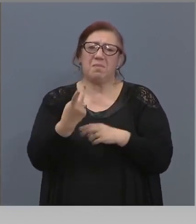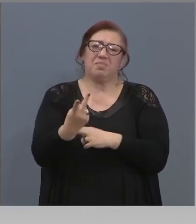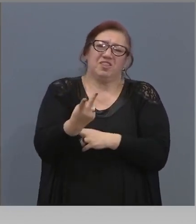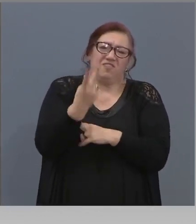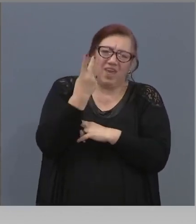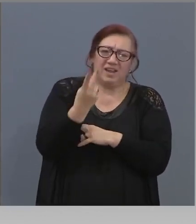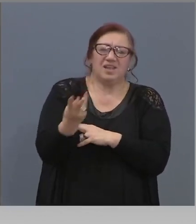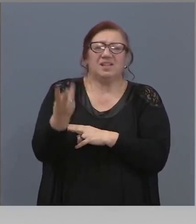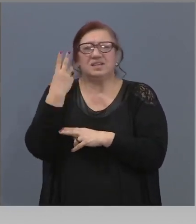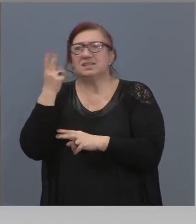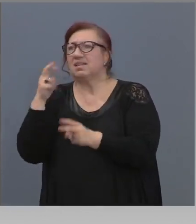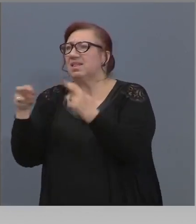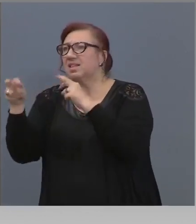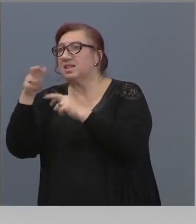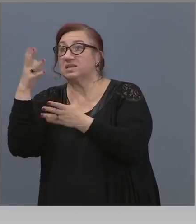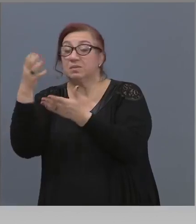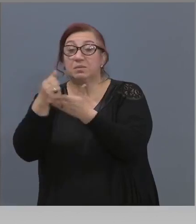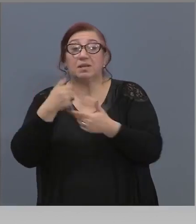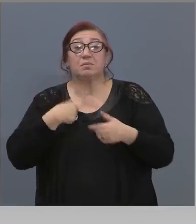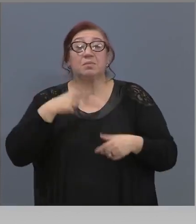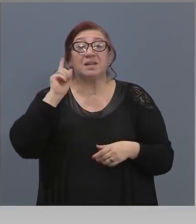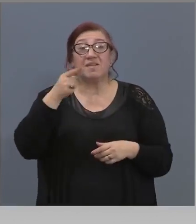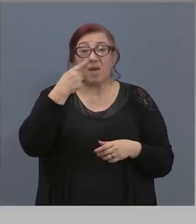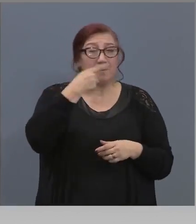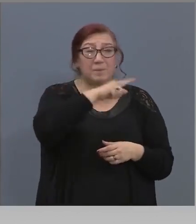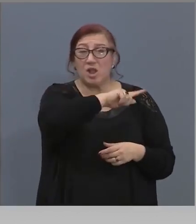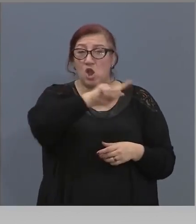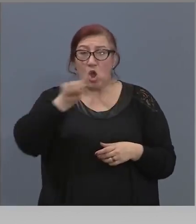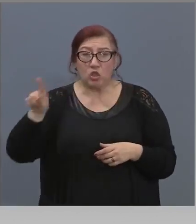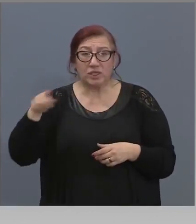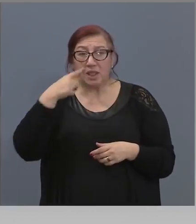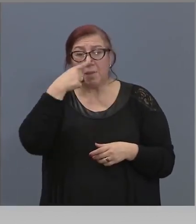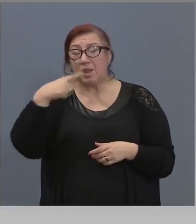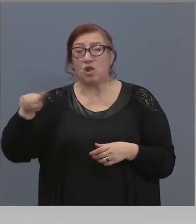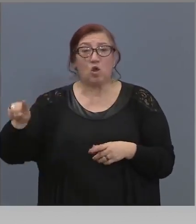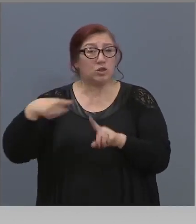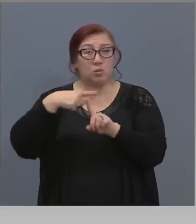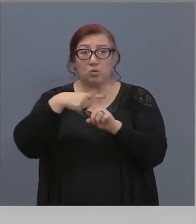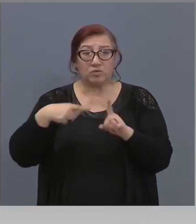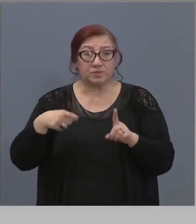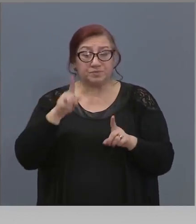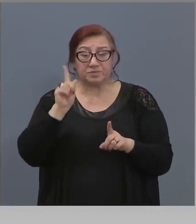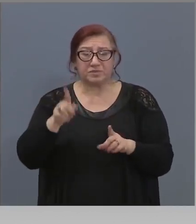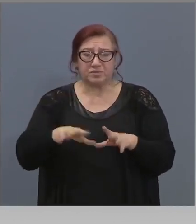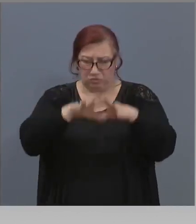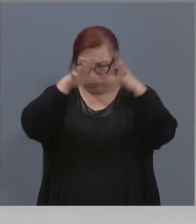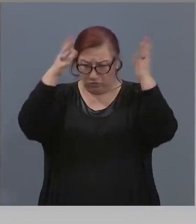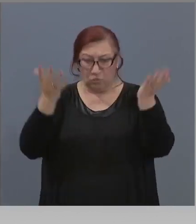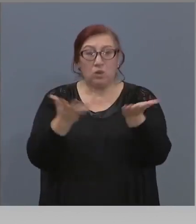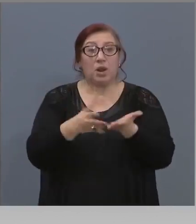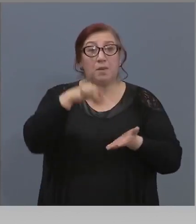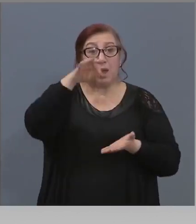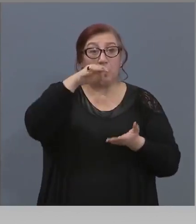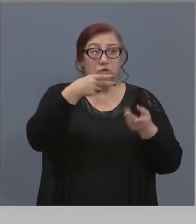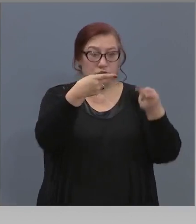да речеме да ги намериме. Ние ни трябват милион, милион и половина теста. Трябва ни тази голяма поръчка да дойде.